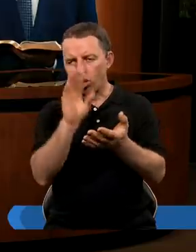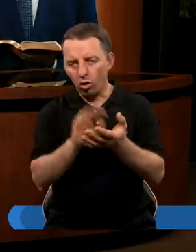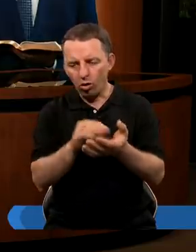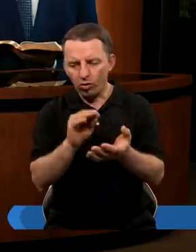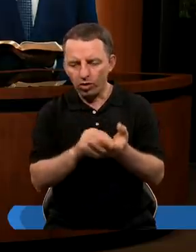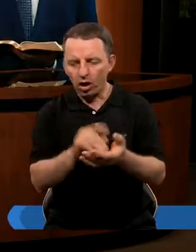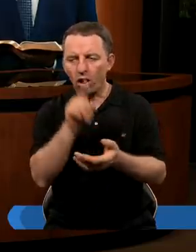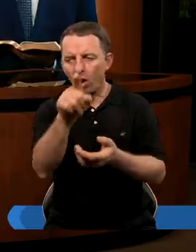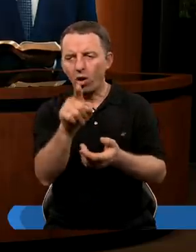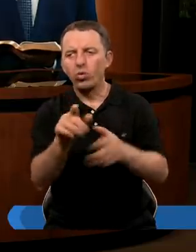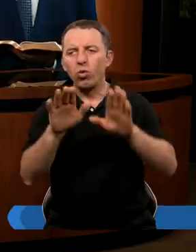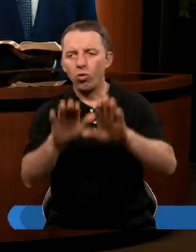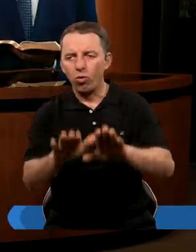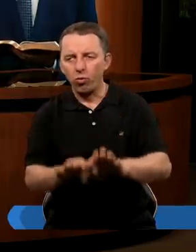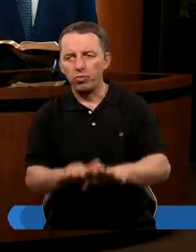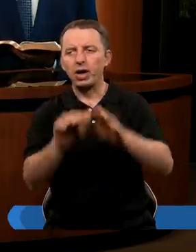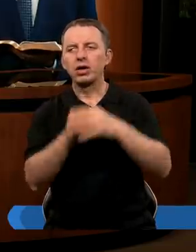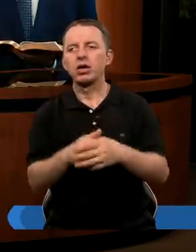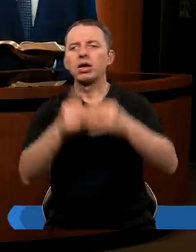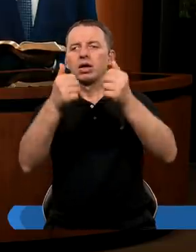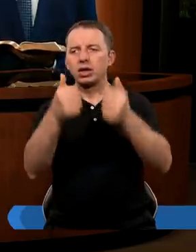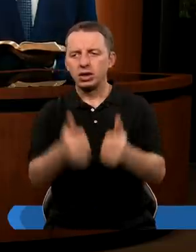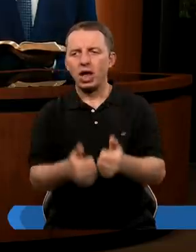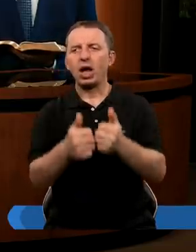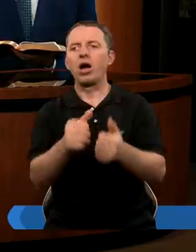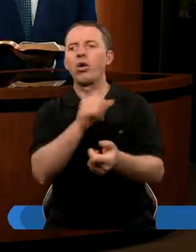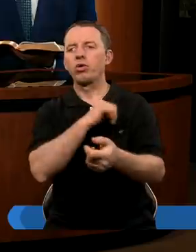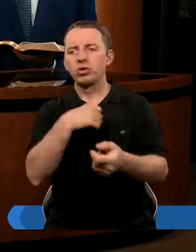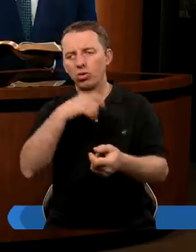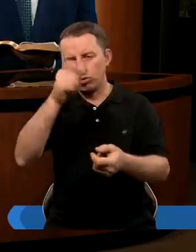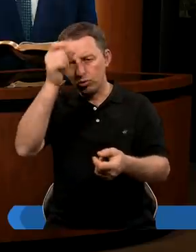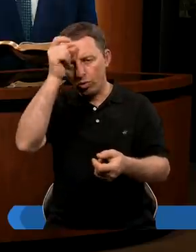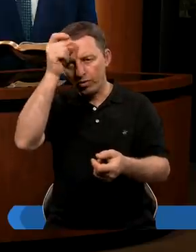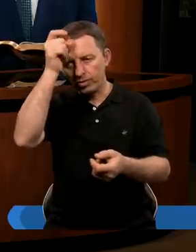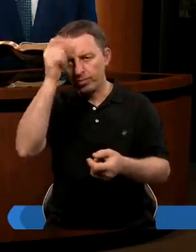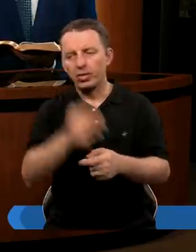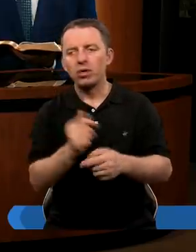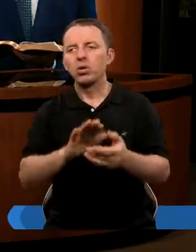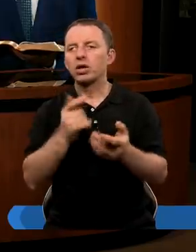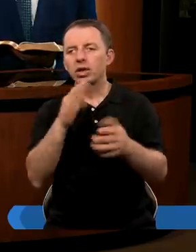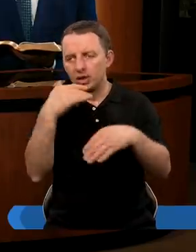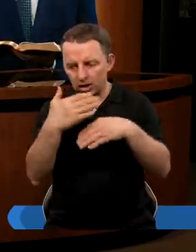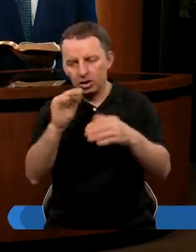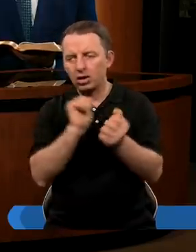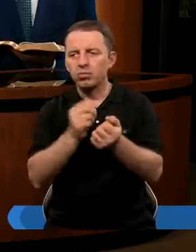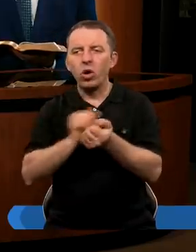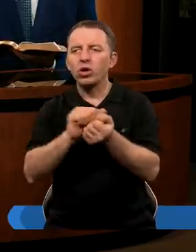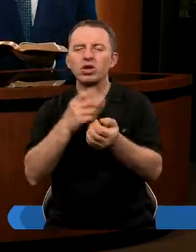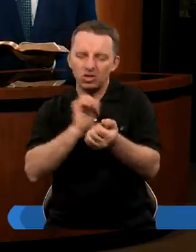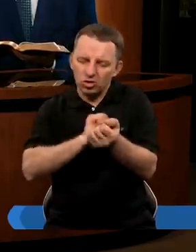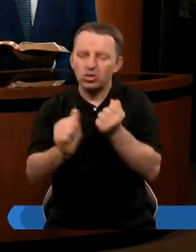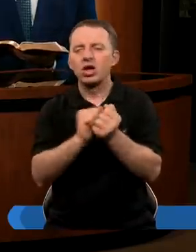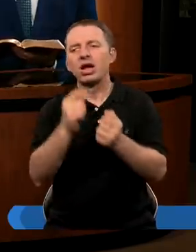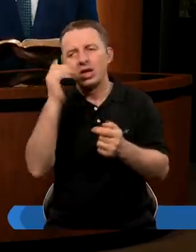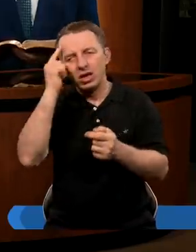kiedy on upadł, stał się człowiekiem, który postradał zmysły. Tak